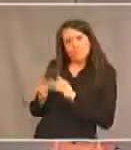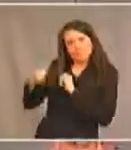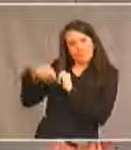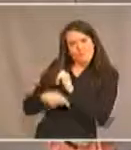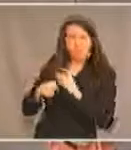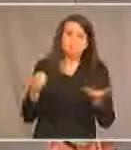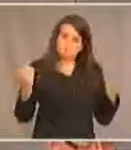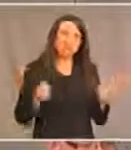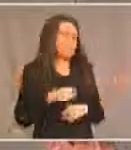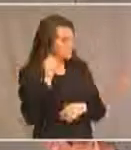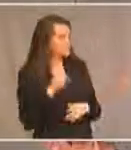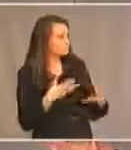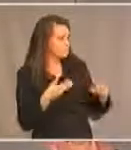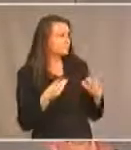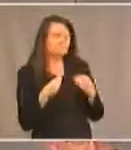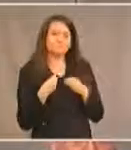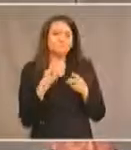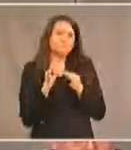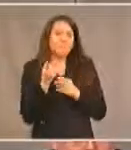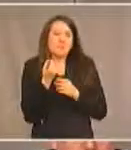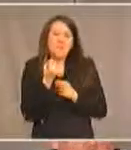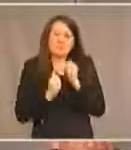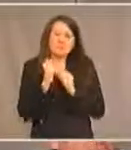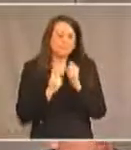Oui, peut-être que je peux vous raconter une petite anecdote.